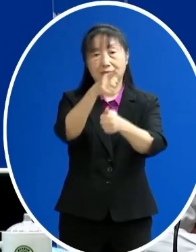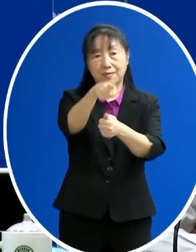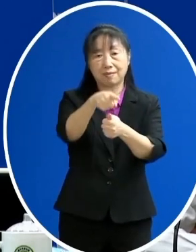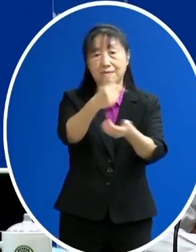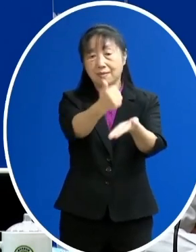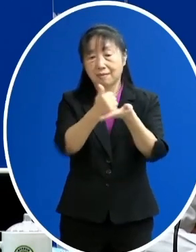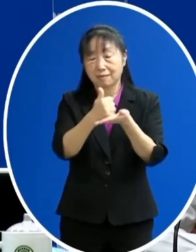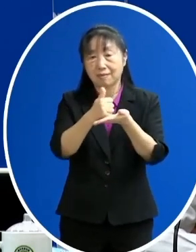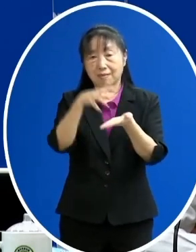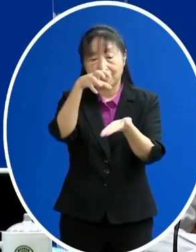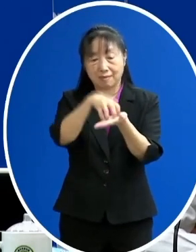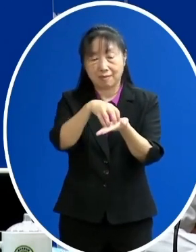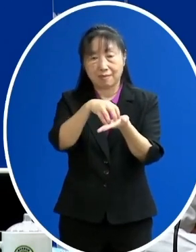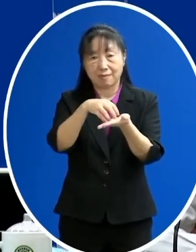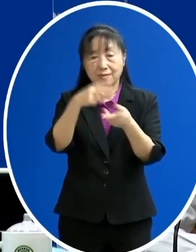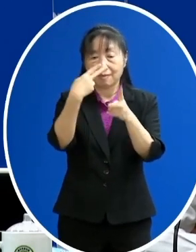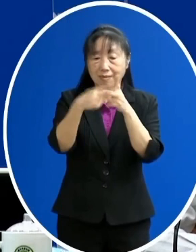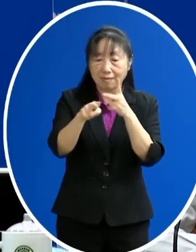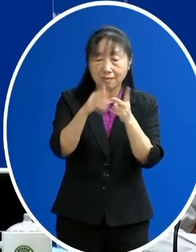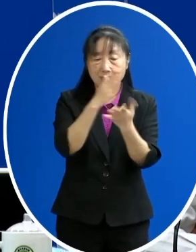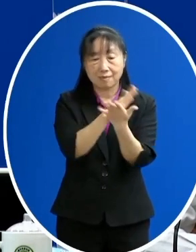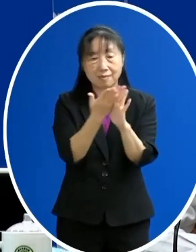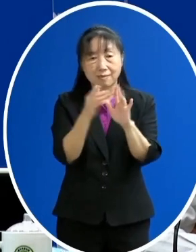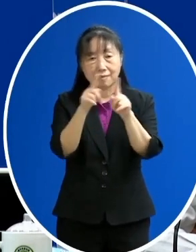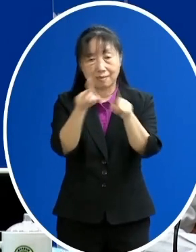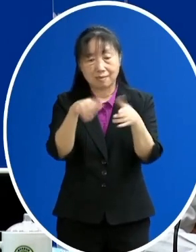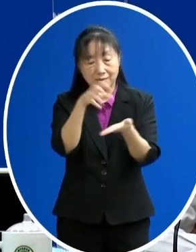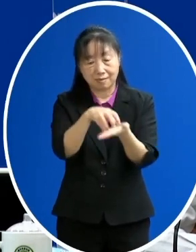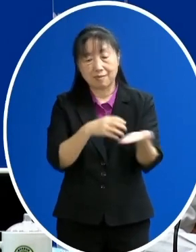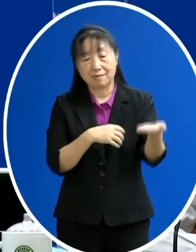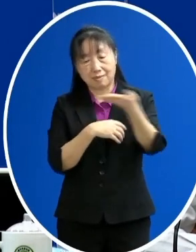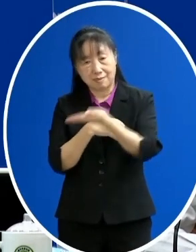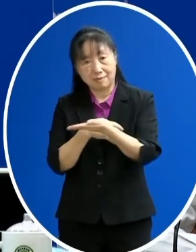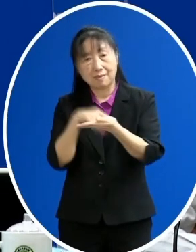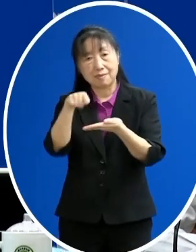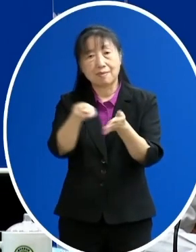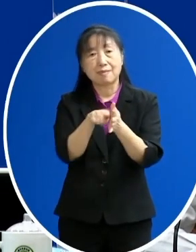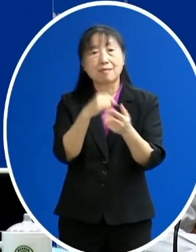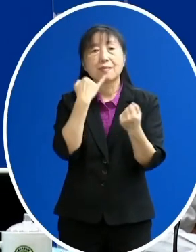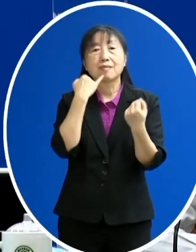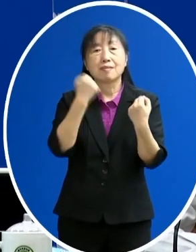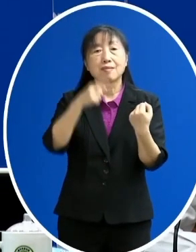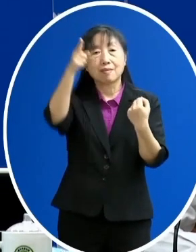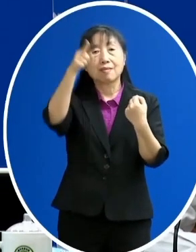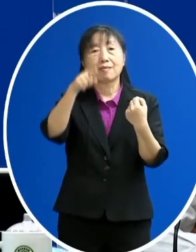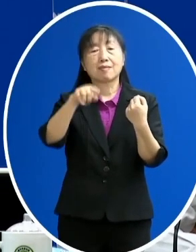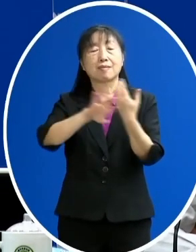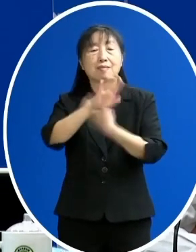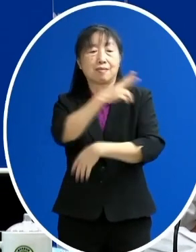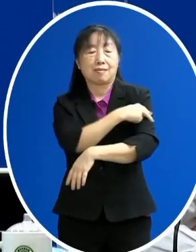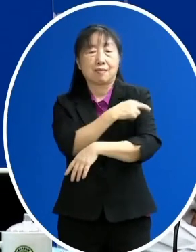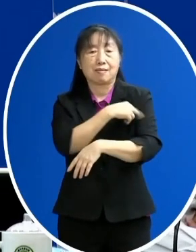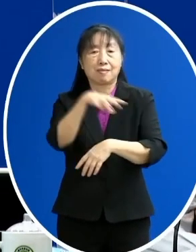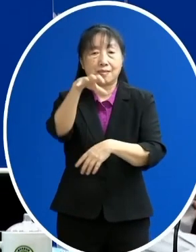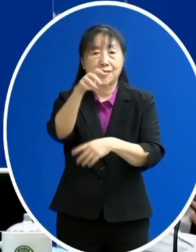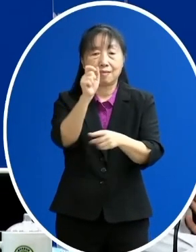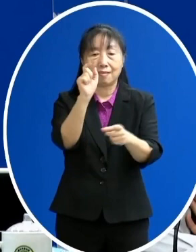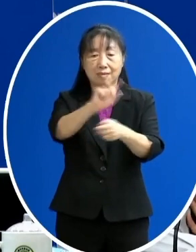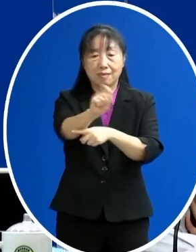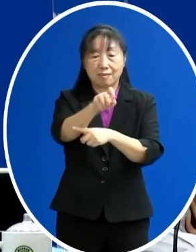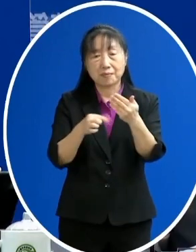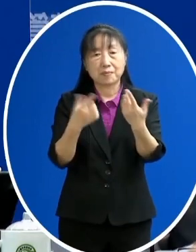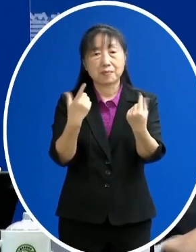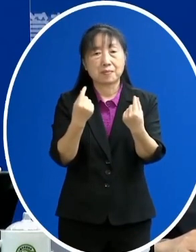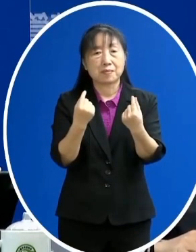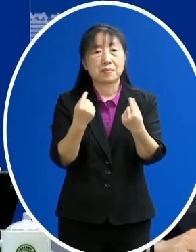他的邀請或信件等等那他就可以直接到我國的駐外單位申請特別入境許可的這個